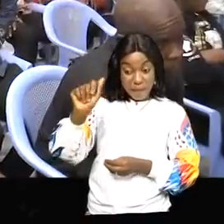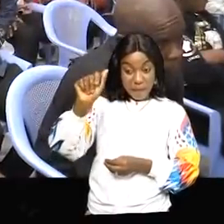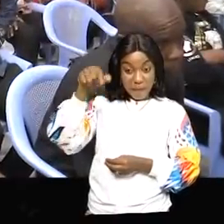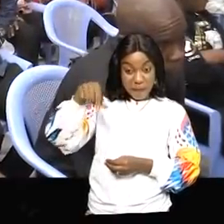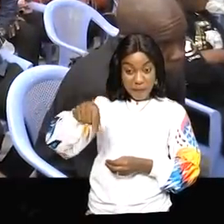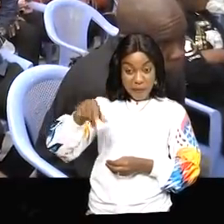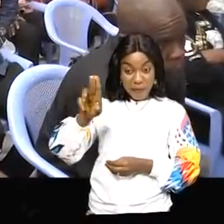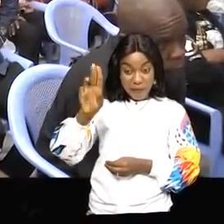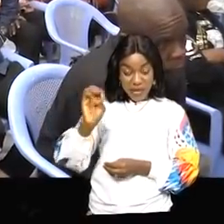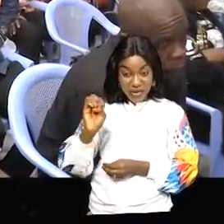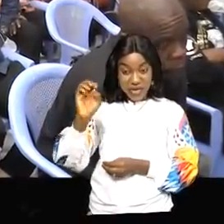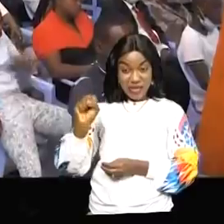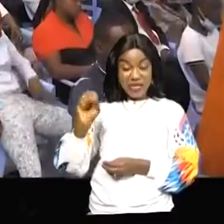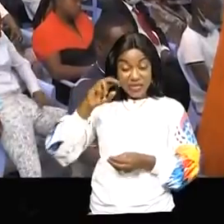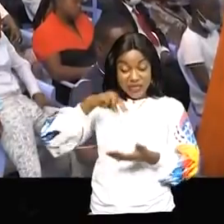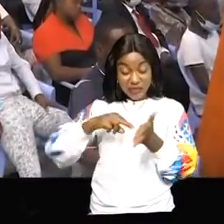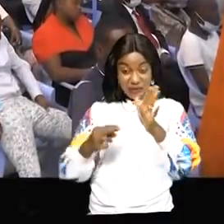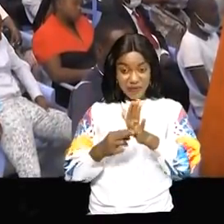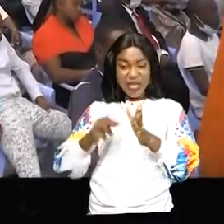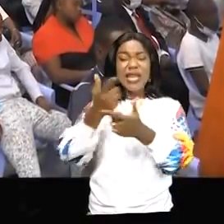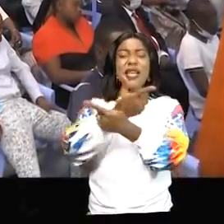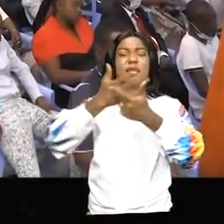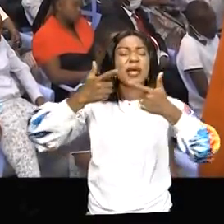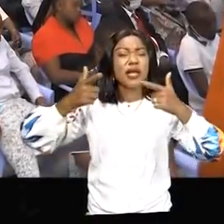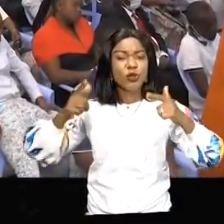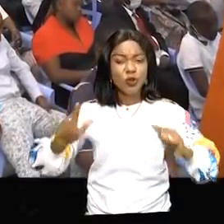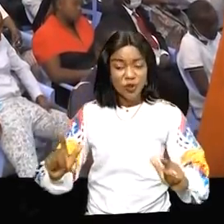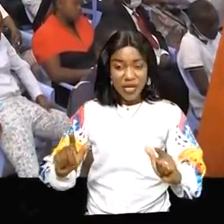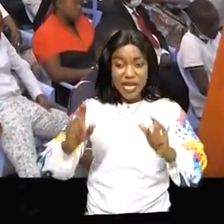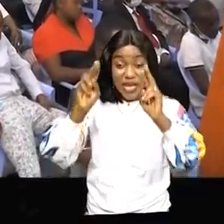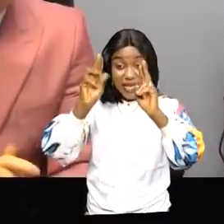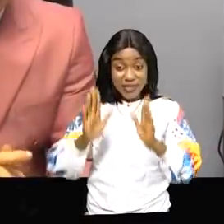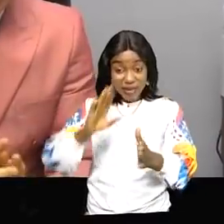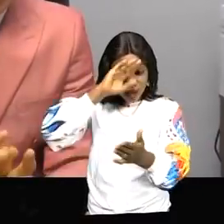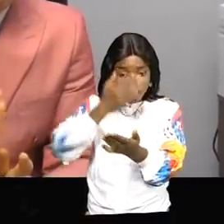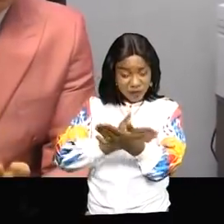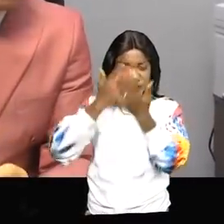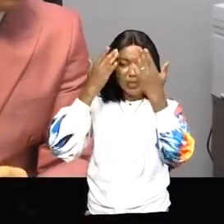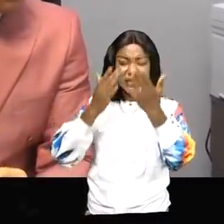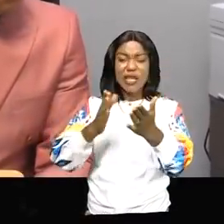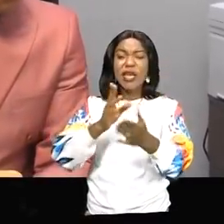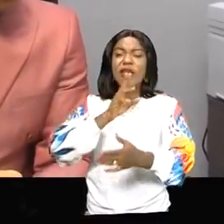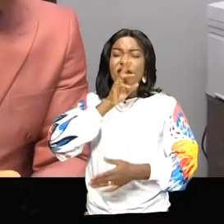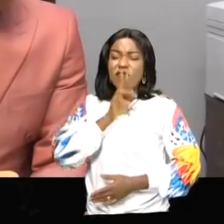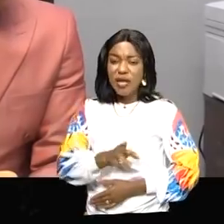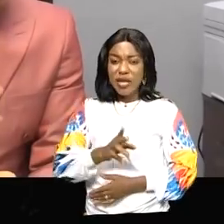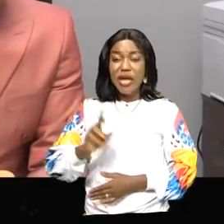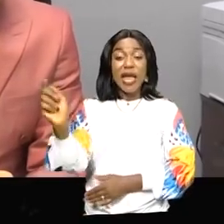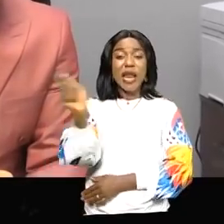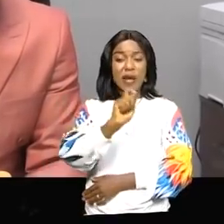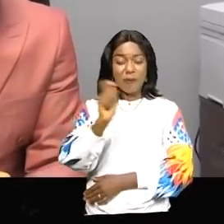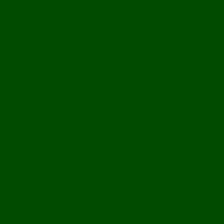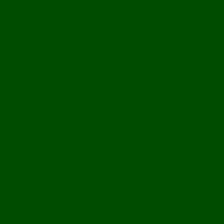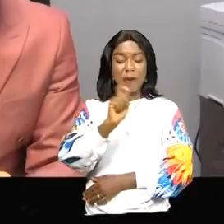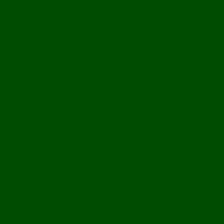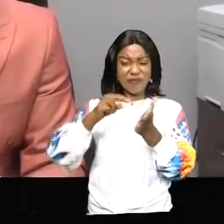du peuple de Dieu. Un chrétien, un enfant de Dieu saurier, la Pâque, c'est un